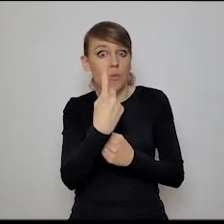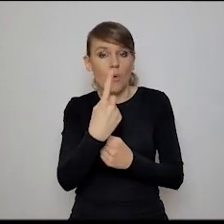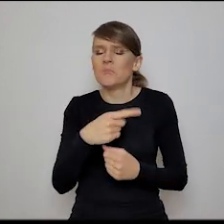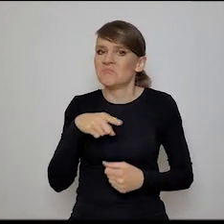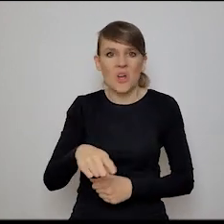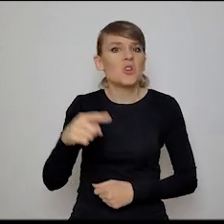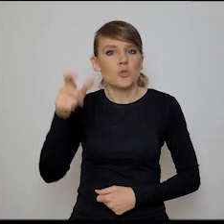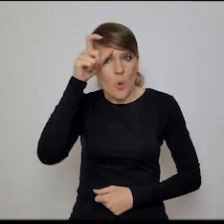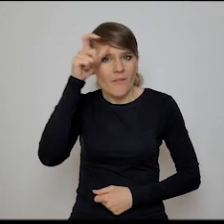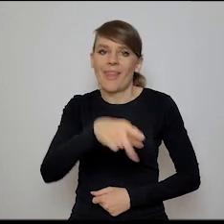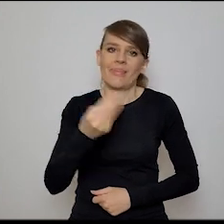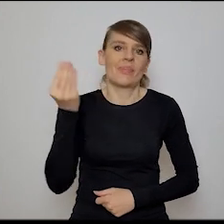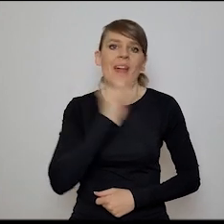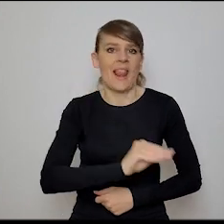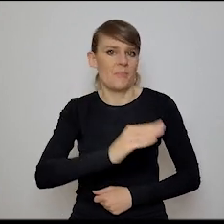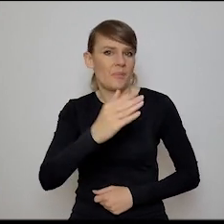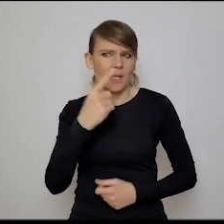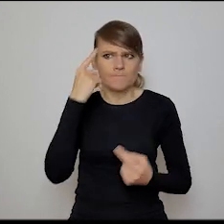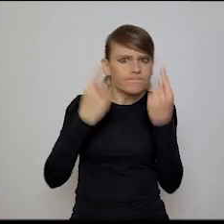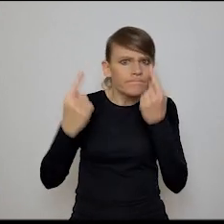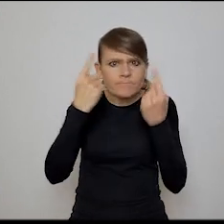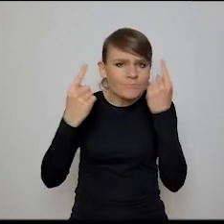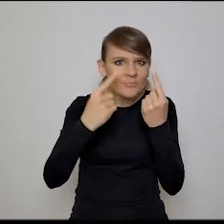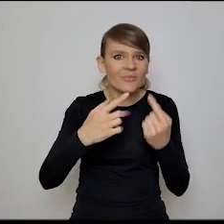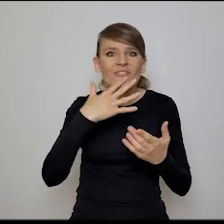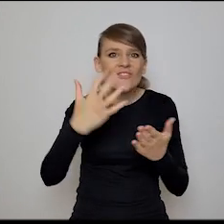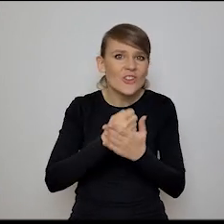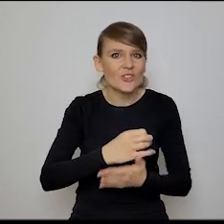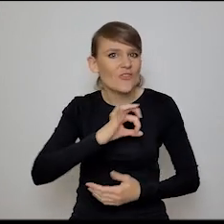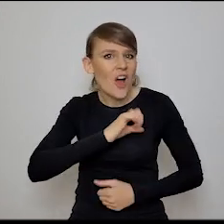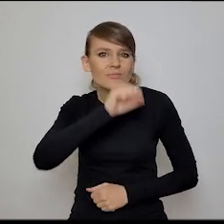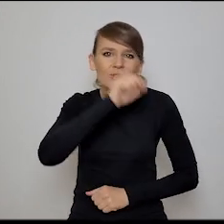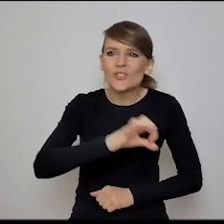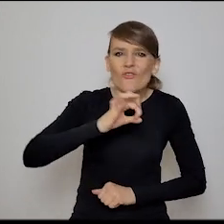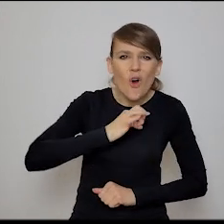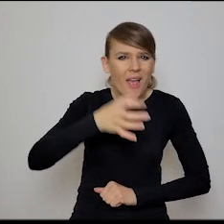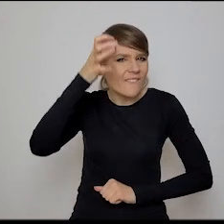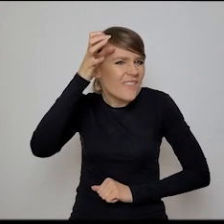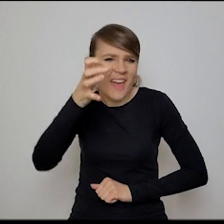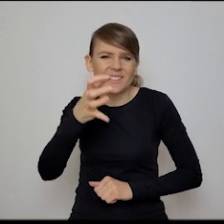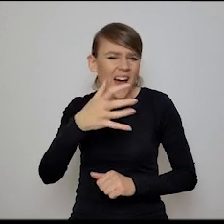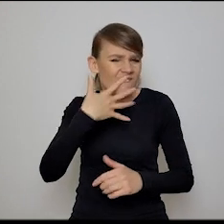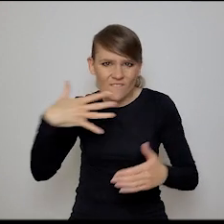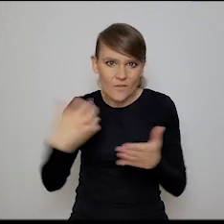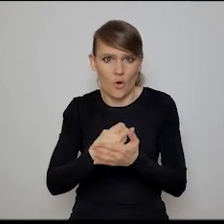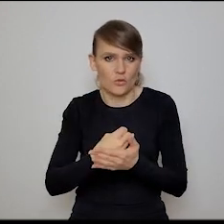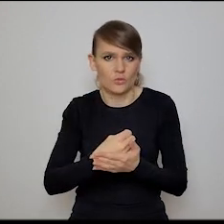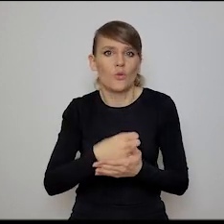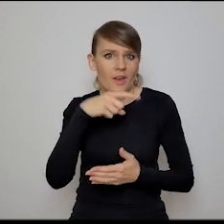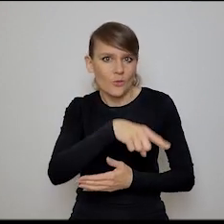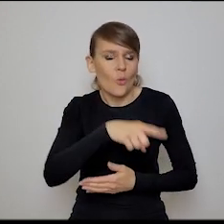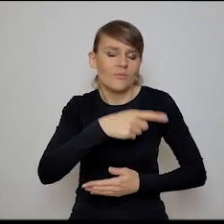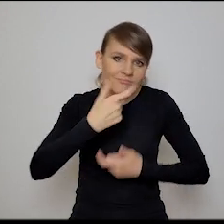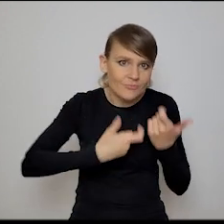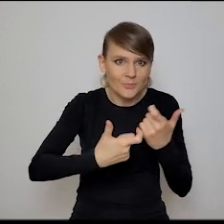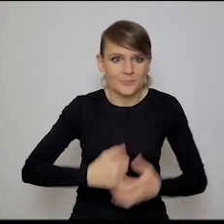się najlepiej. I wykorzystuje tą swoją tacit knowledge, tą wiesz, wiedzę ukrytą do tego, żeby rzeczywiście... To